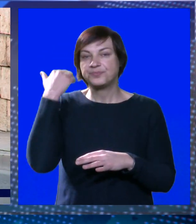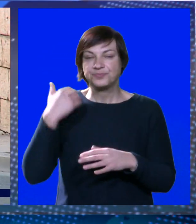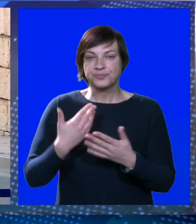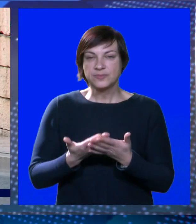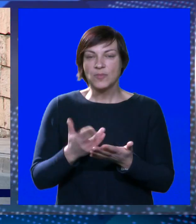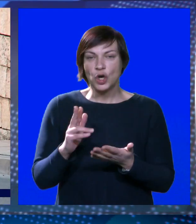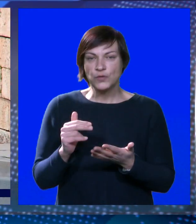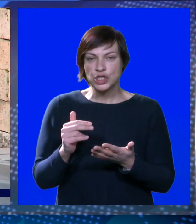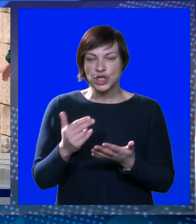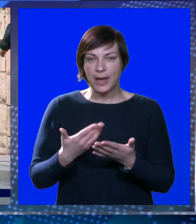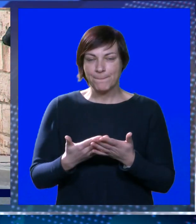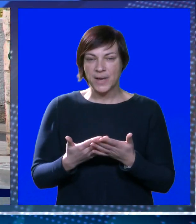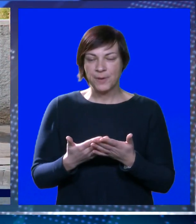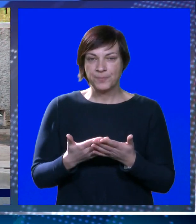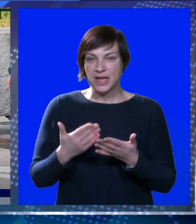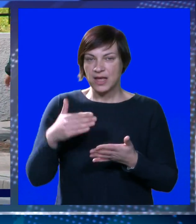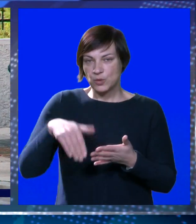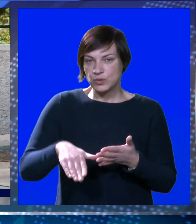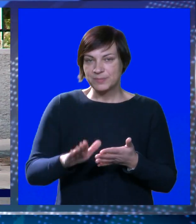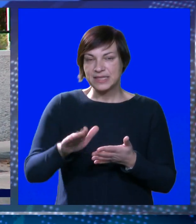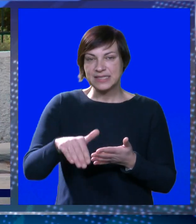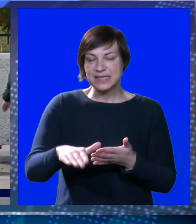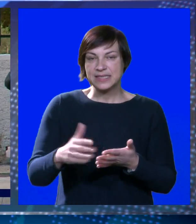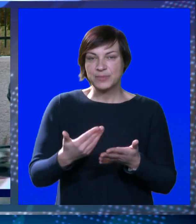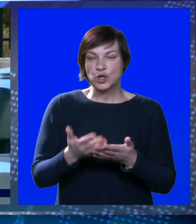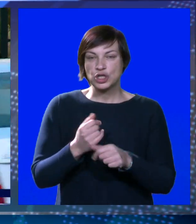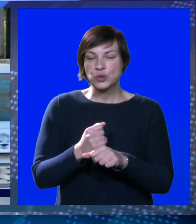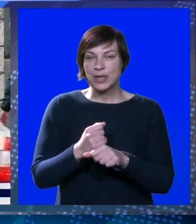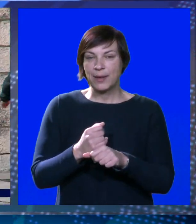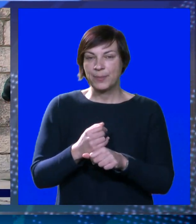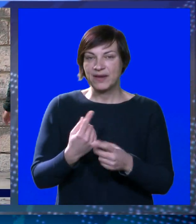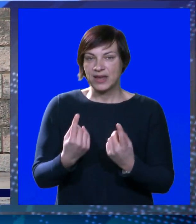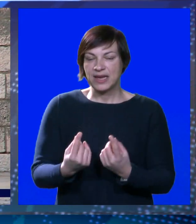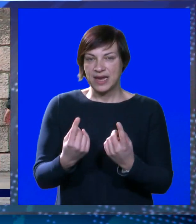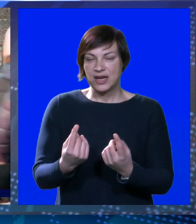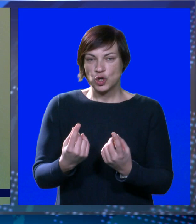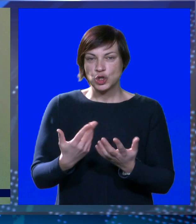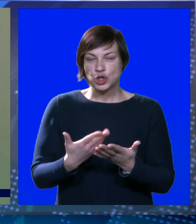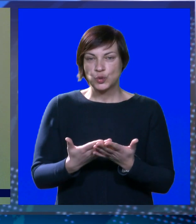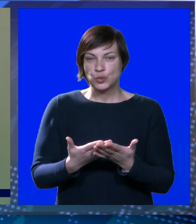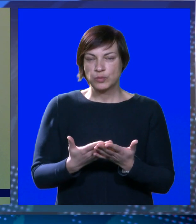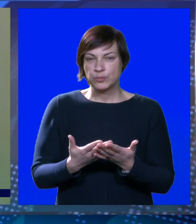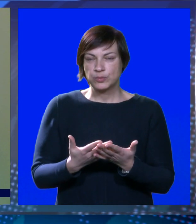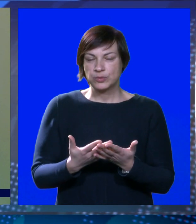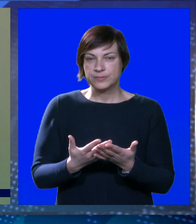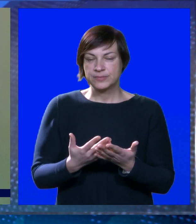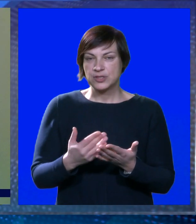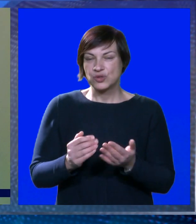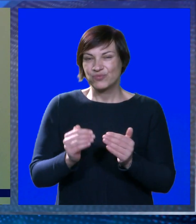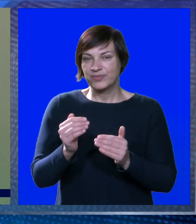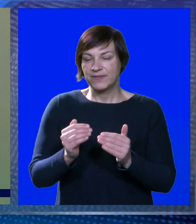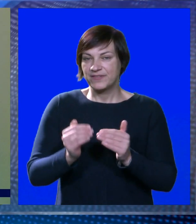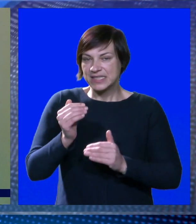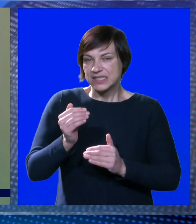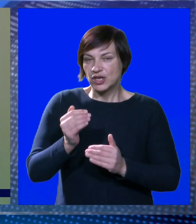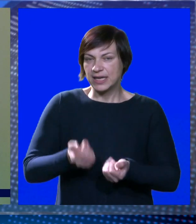I ovo što ima tih uzbrdica i nizbrdica koje su napravljene na trotorema su vrlo nezgodne visine